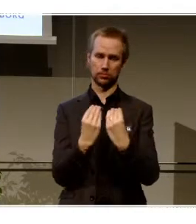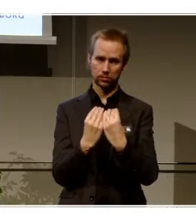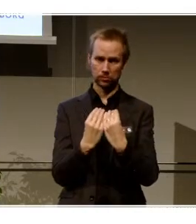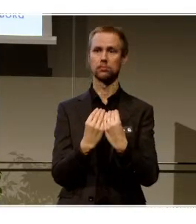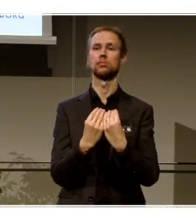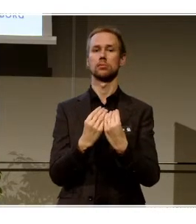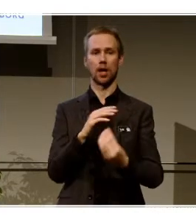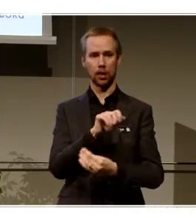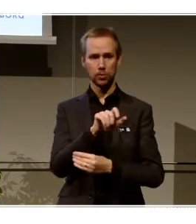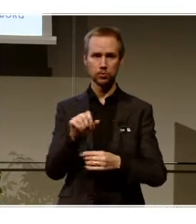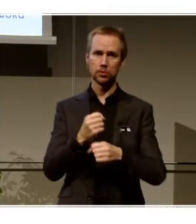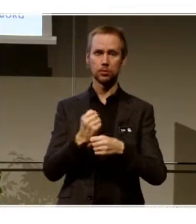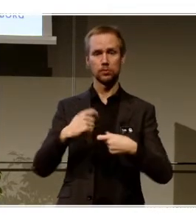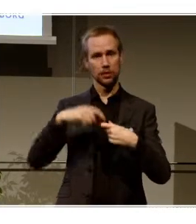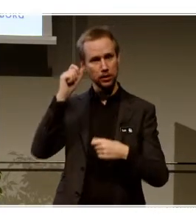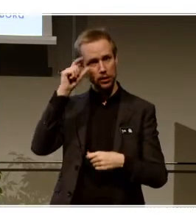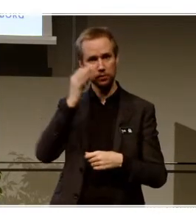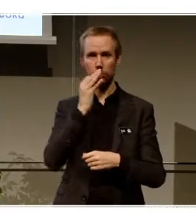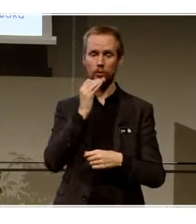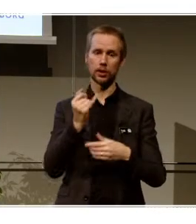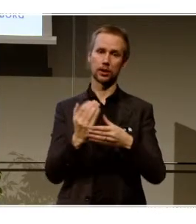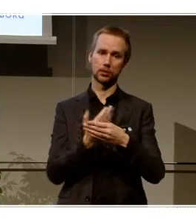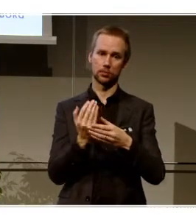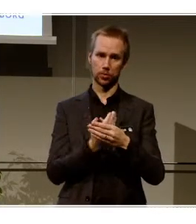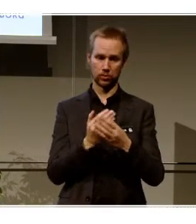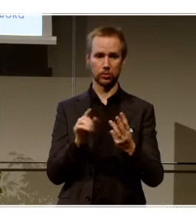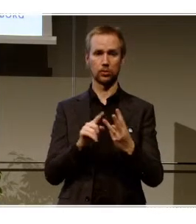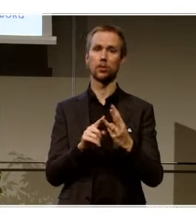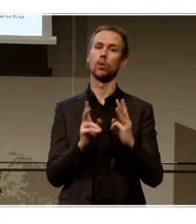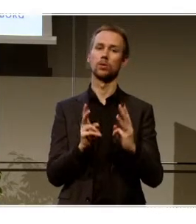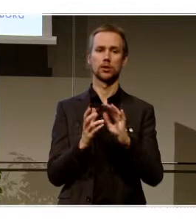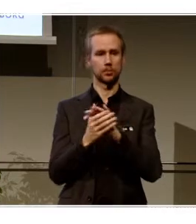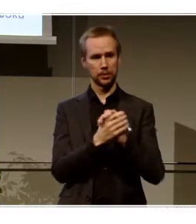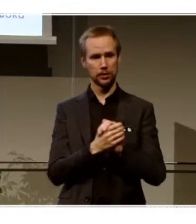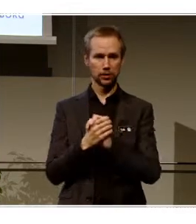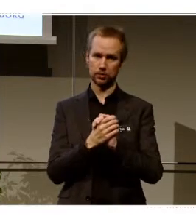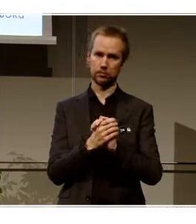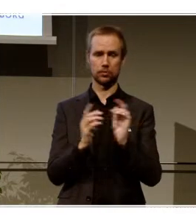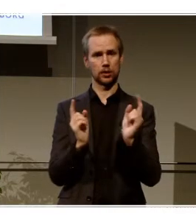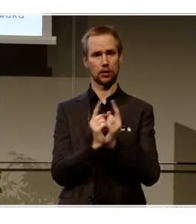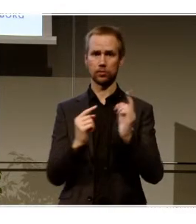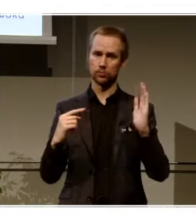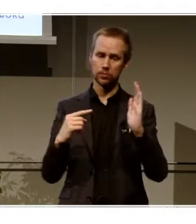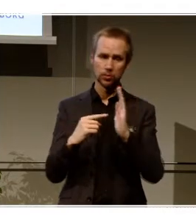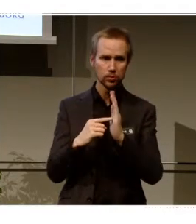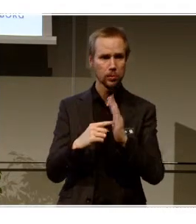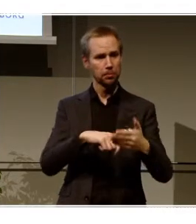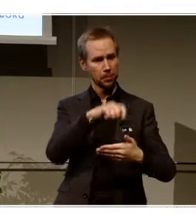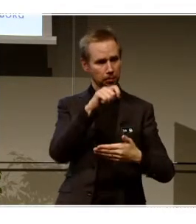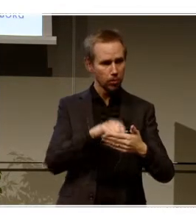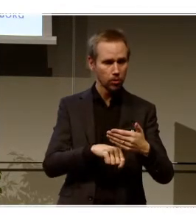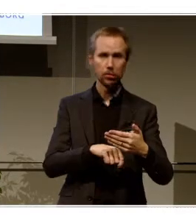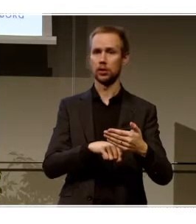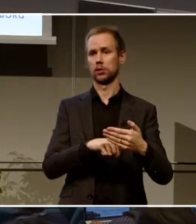Helsingborg. Och ett gemensamt mötesrum där invånarna och stadens medarbetare kan samskapa